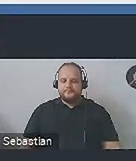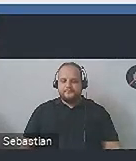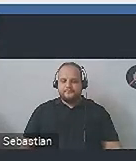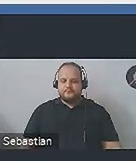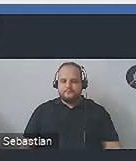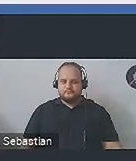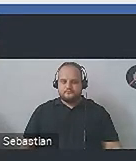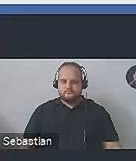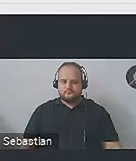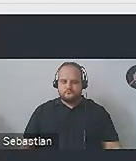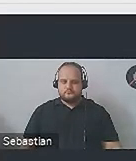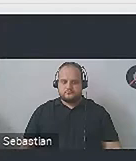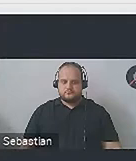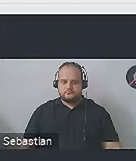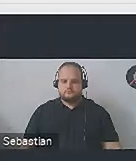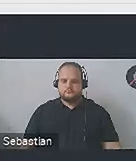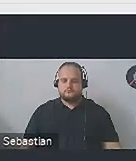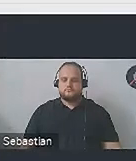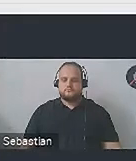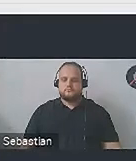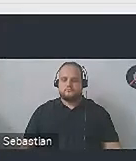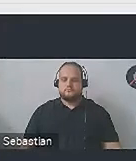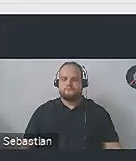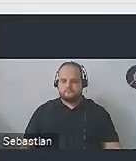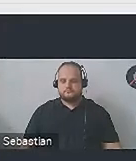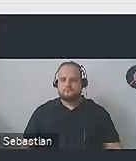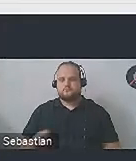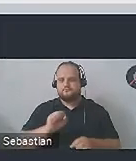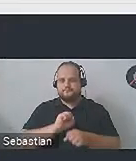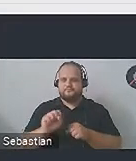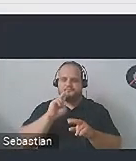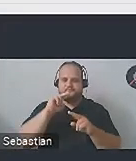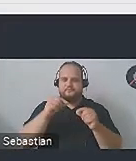No tylko niech ona nam się, niech ona nam wróci. O, już wróciła pięknie.